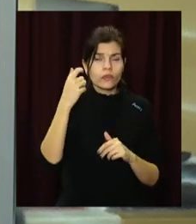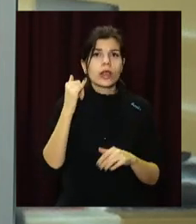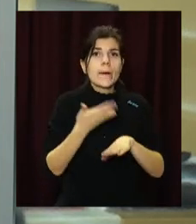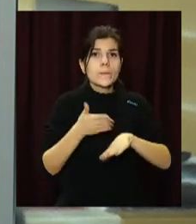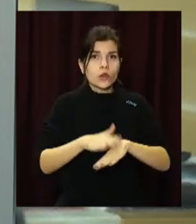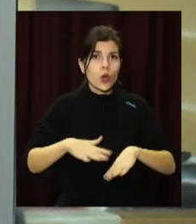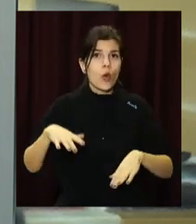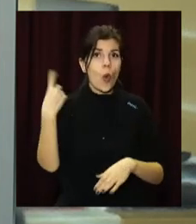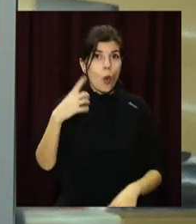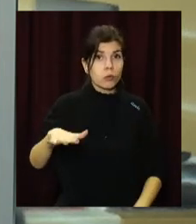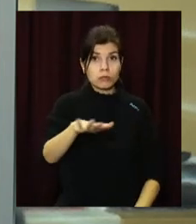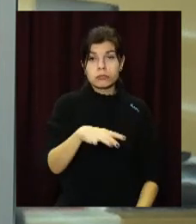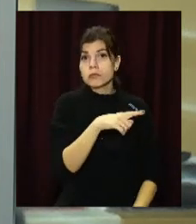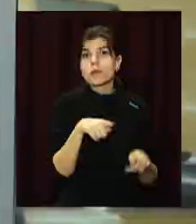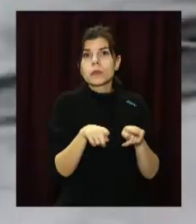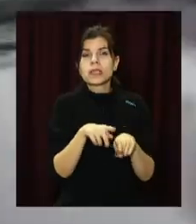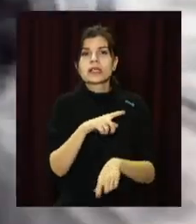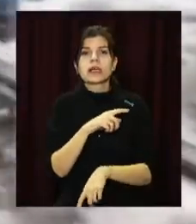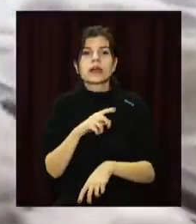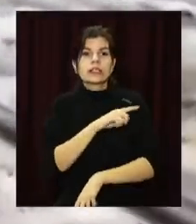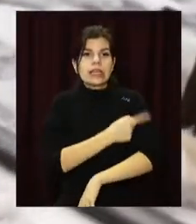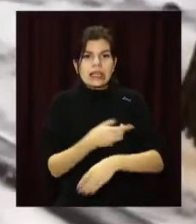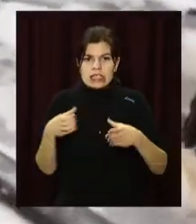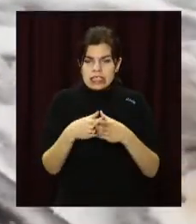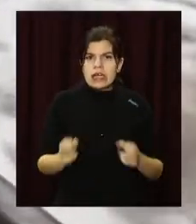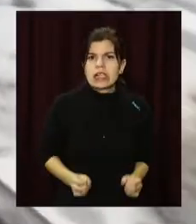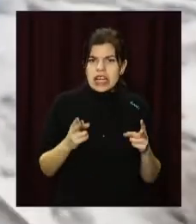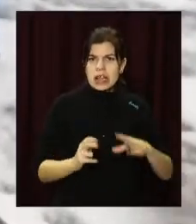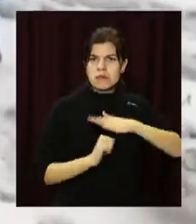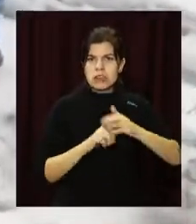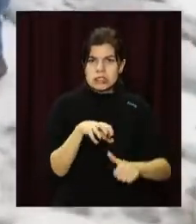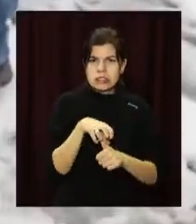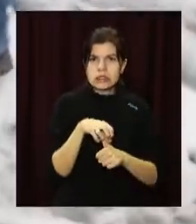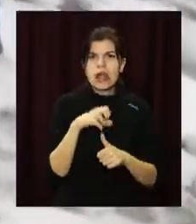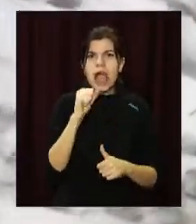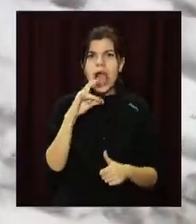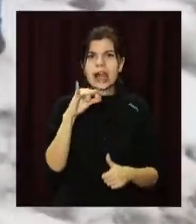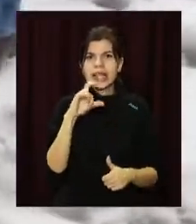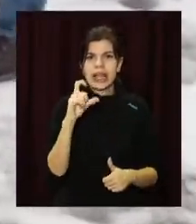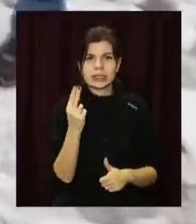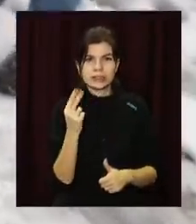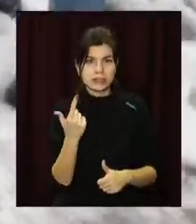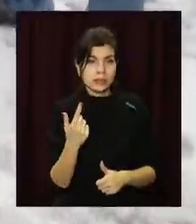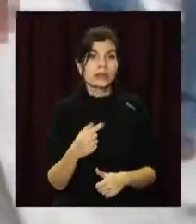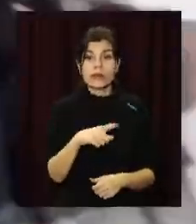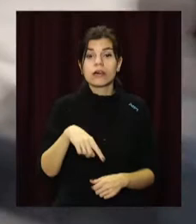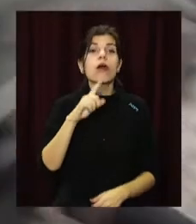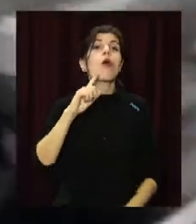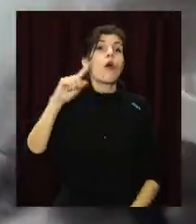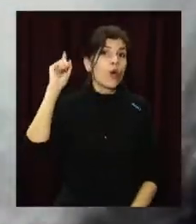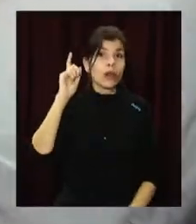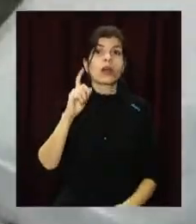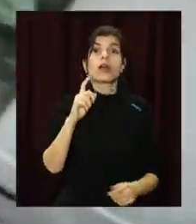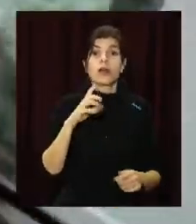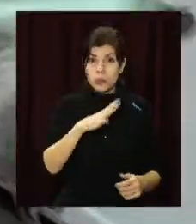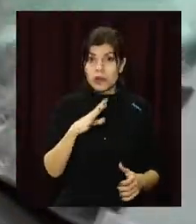та Полтавській областях. Це так зване силове крило банди кримінального авторитету на прізвисько Арієць. Ватажка затримали торік у квітні, але